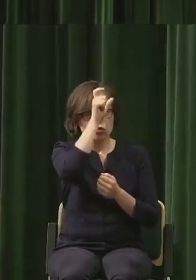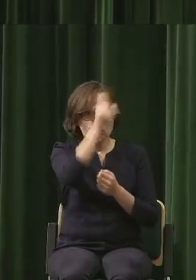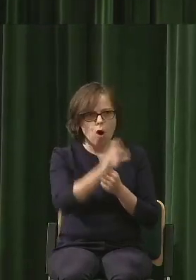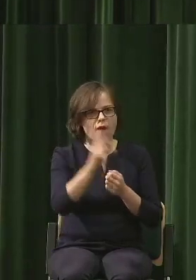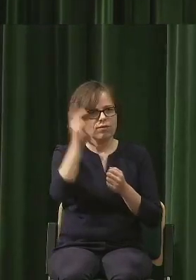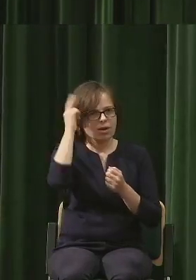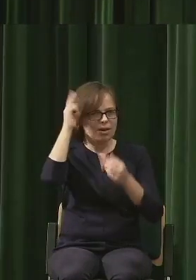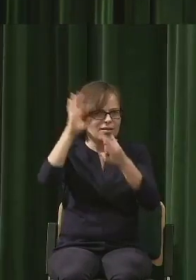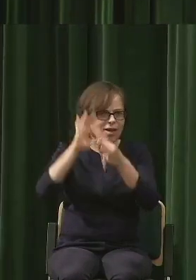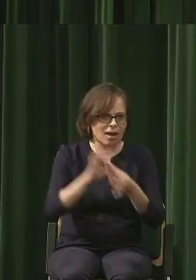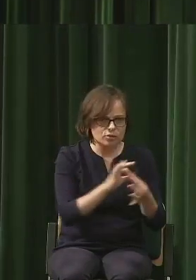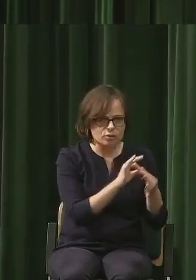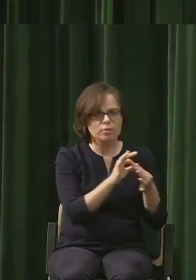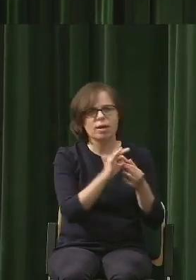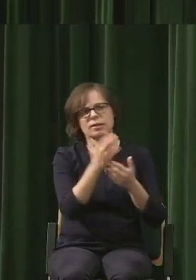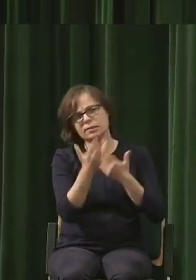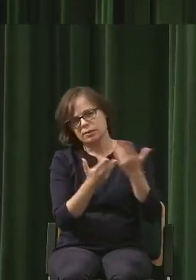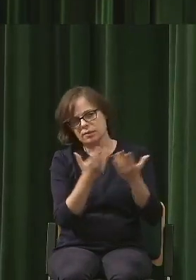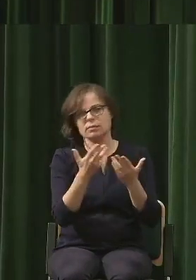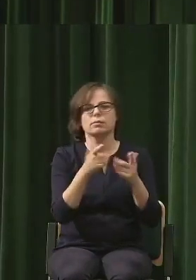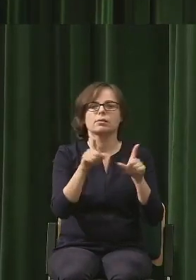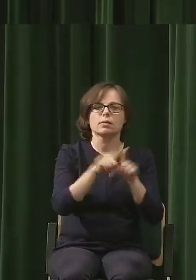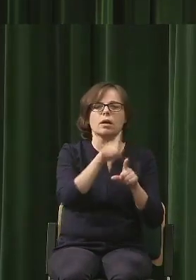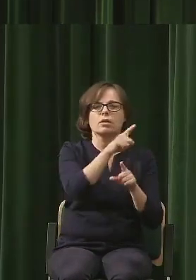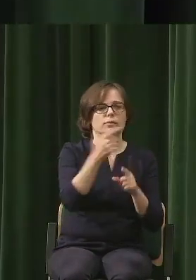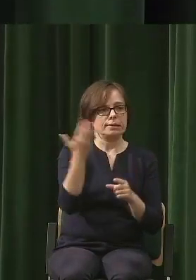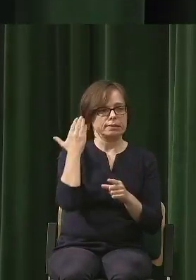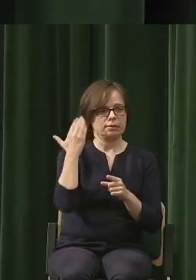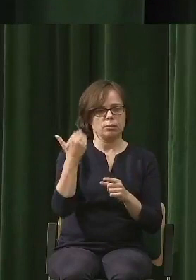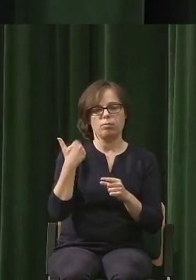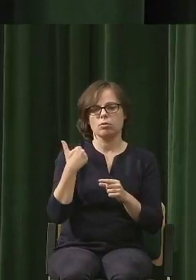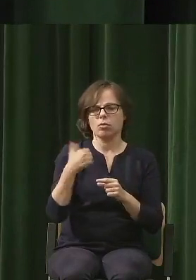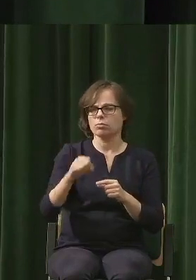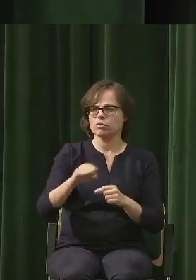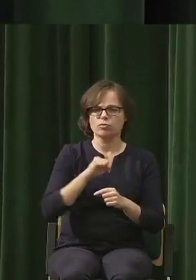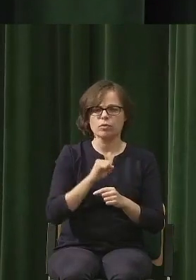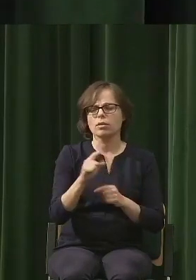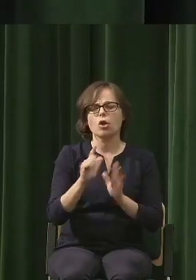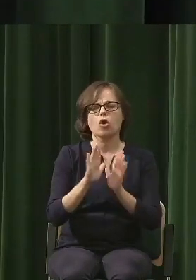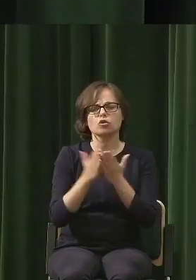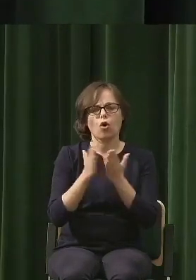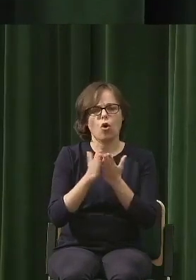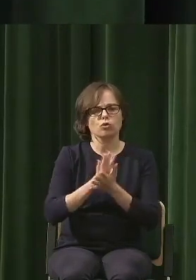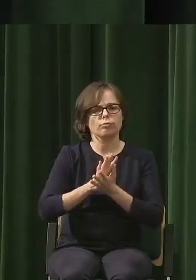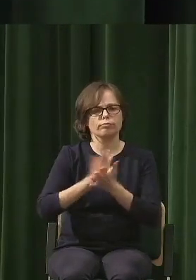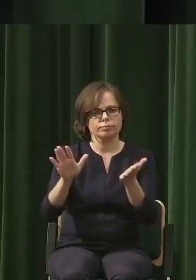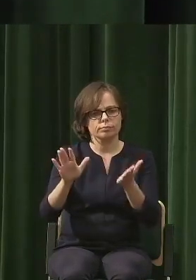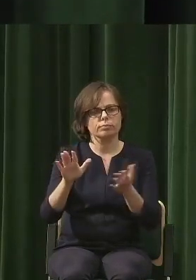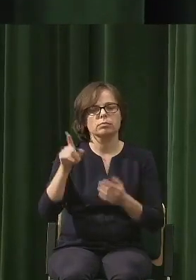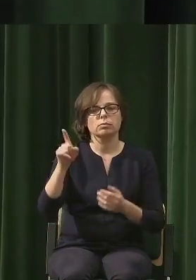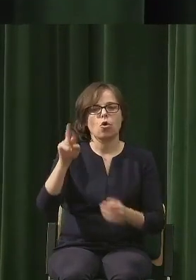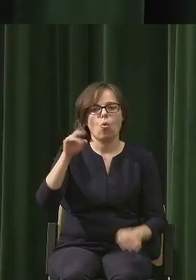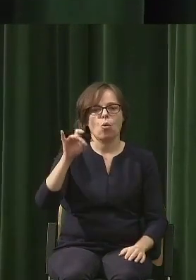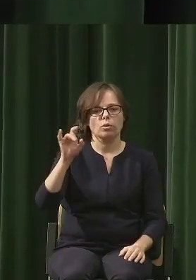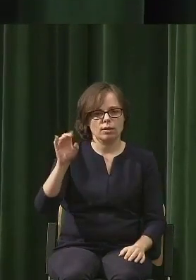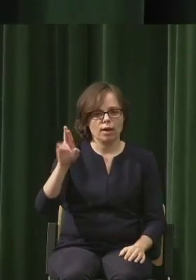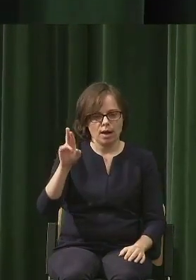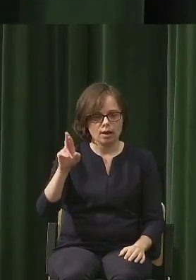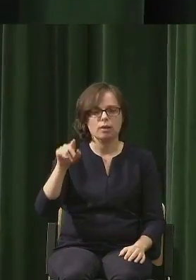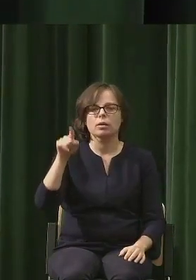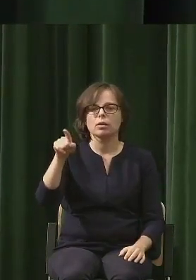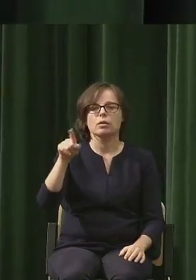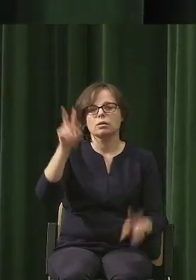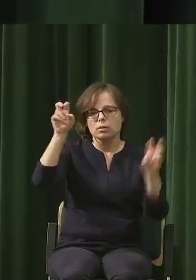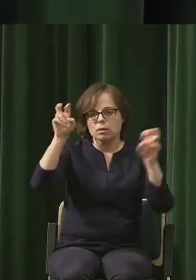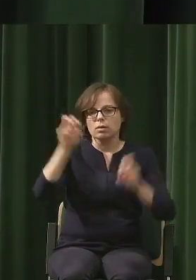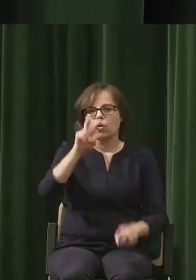na różny sposób i właśnie to, czy człowiek jest dobry, czy zły, teraz świetna książka Rutgera Bregmana wyszła, Humankind, w której on pokazuje, że po prostu